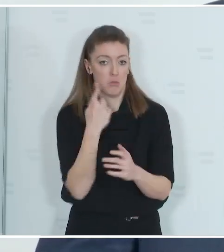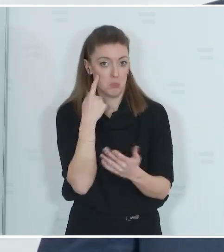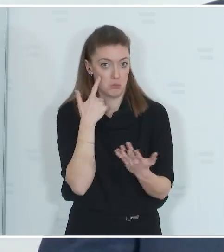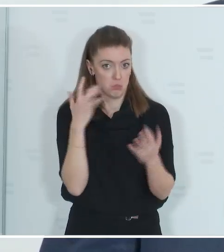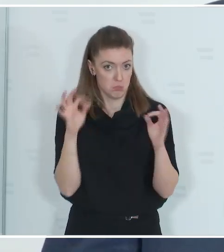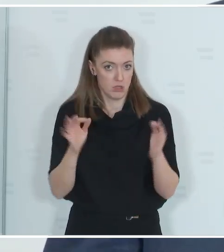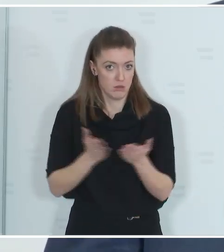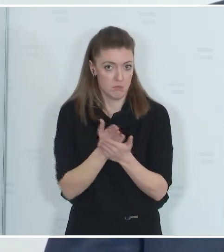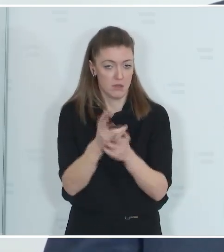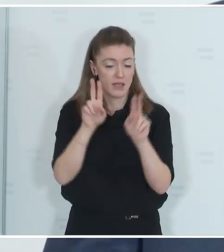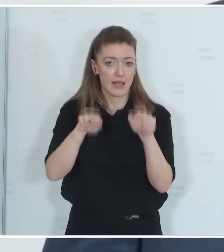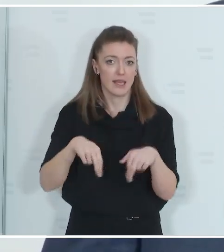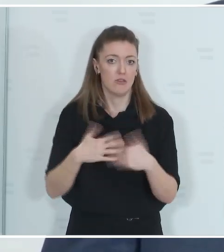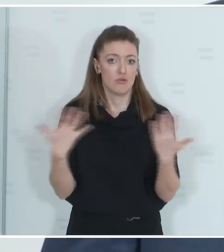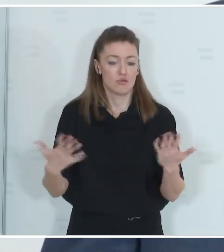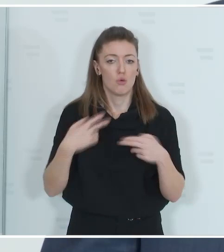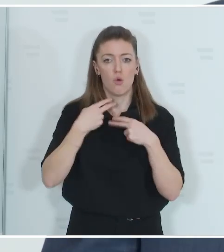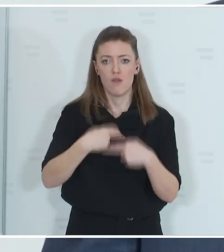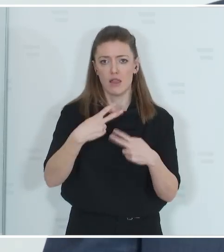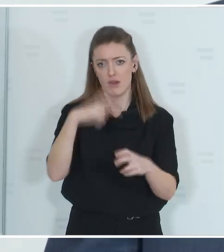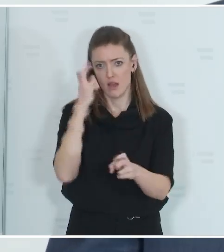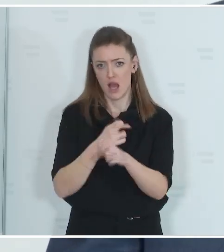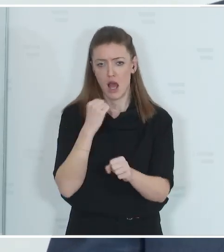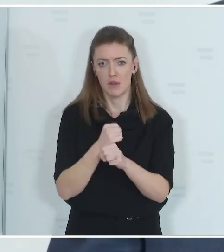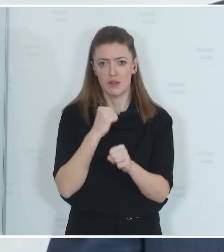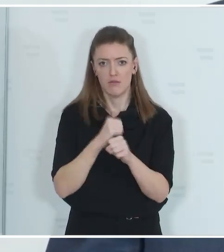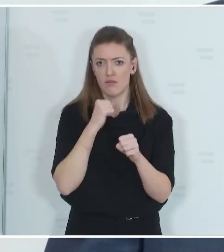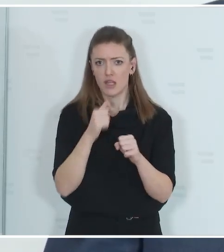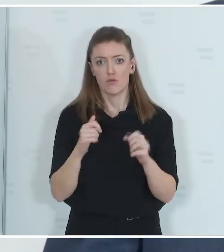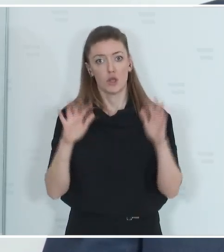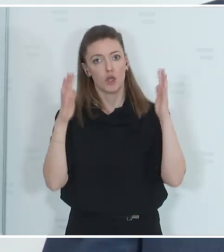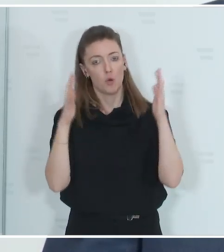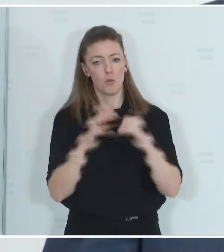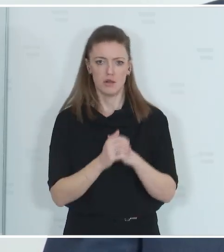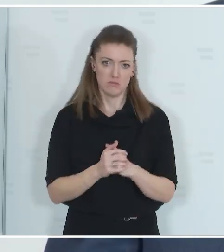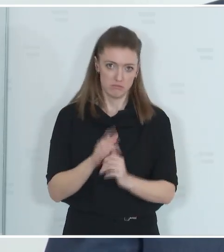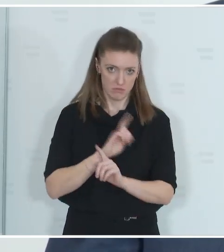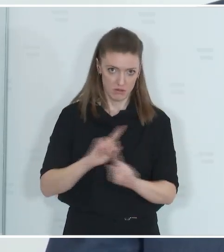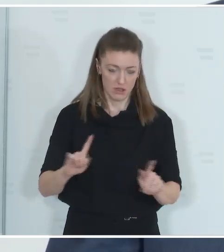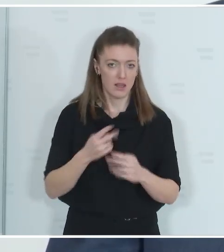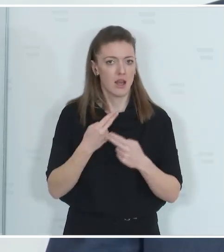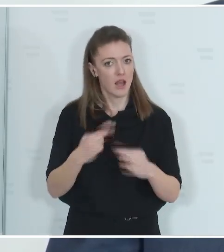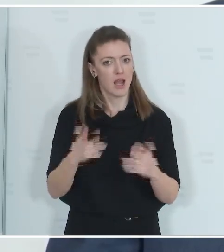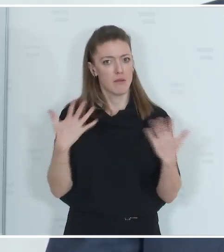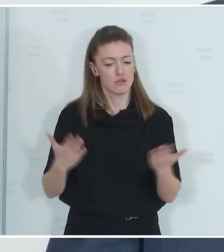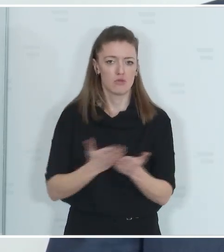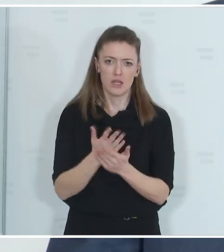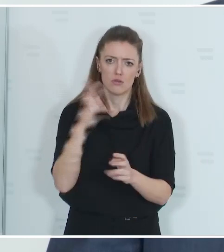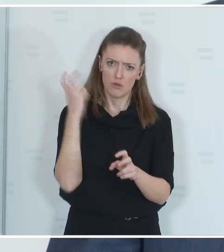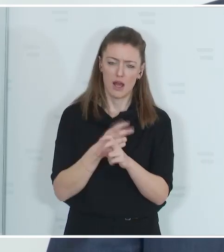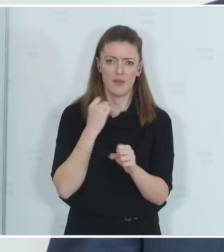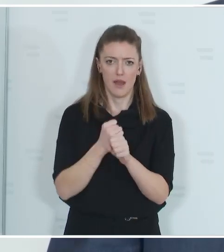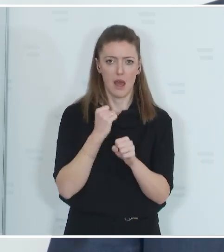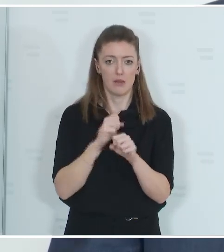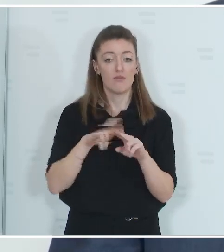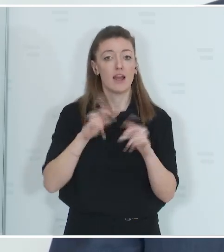sind. Und in dieser Richtung werden wir weiter hart arbeiten. Da werden wir nicht jubeln, keineswegs, sondern in dieser Richtung hart arbeiten. Und wenn es hier